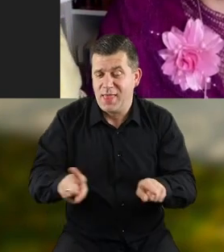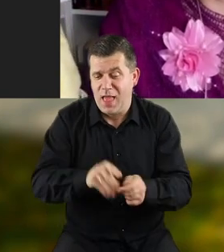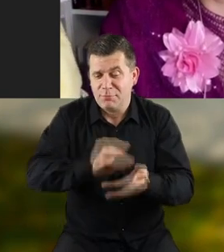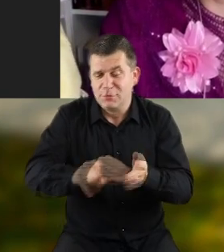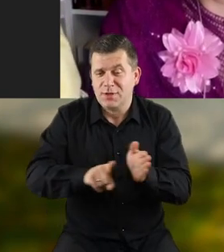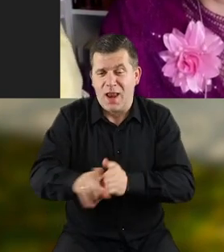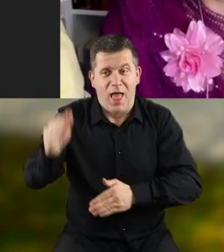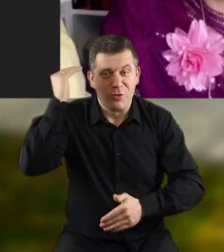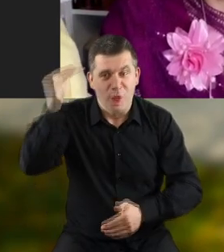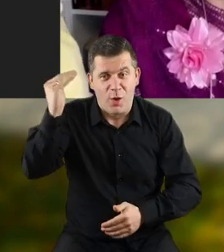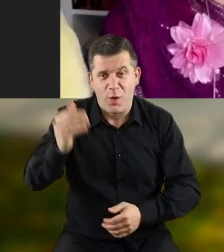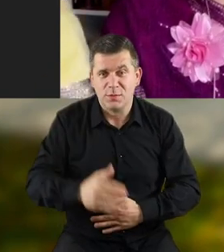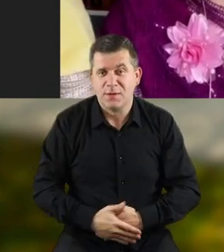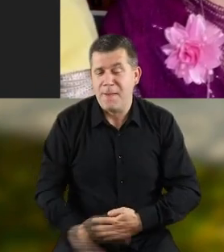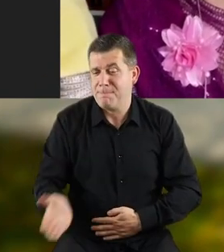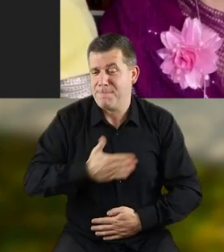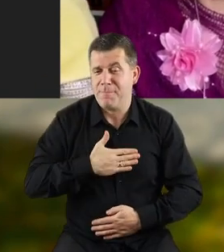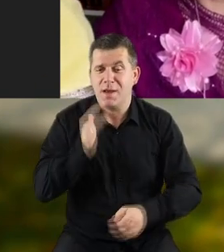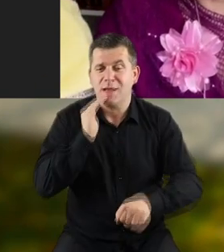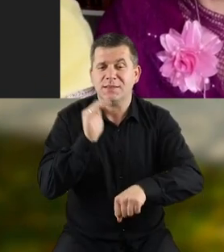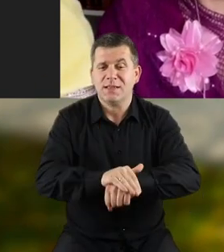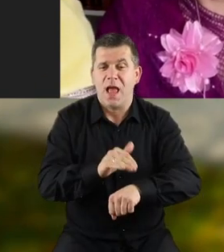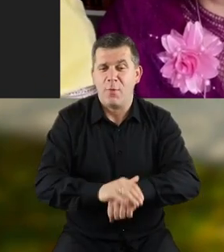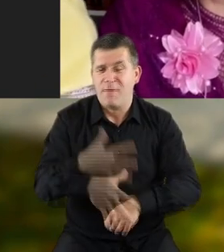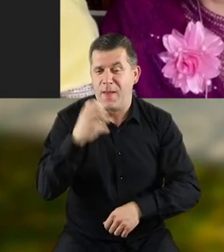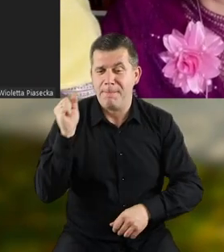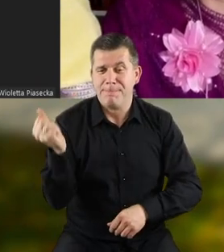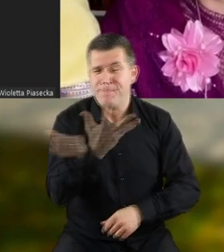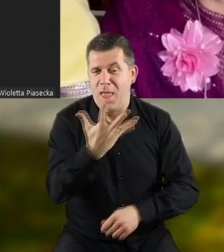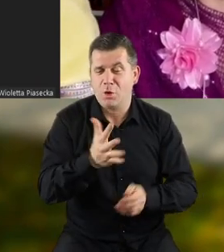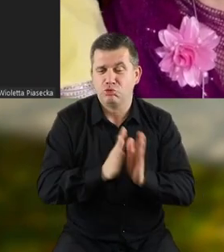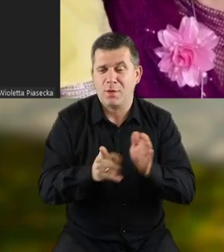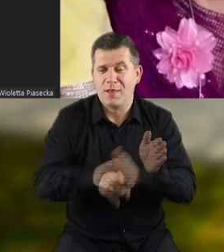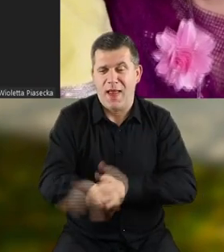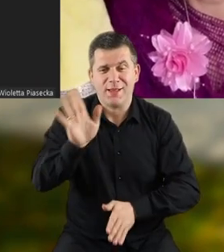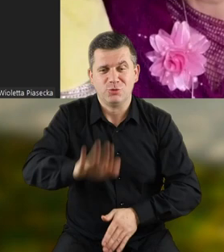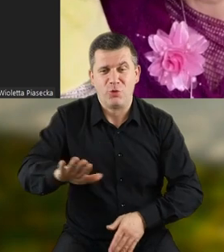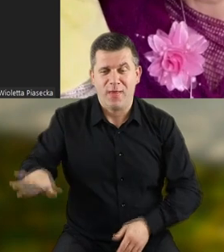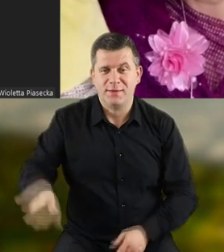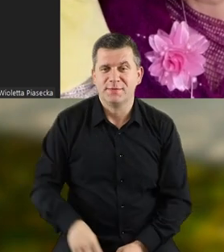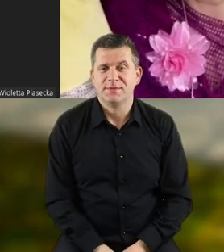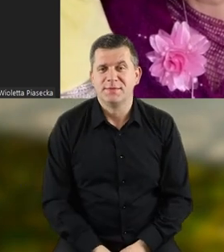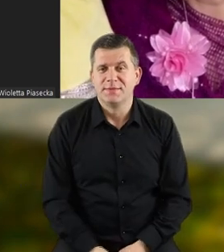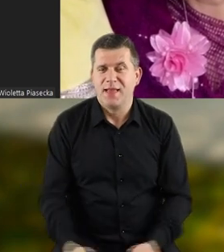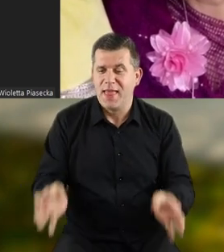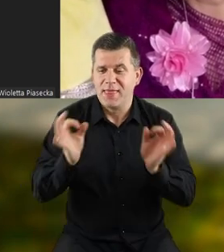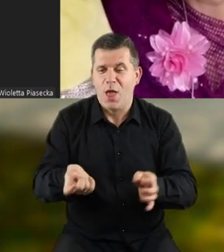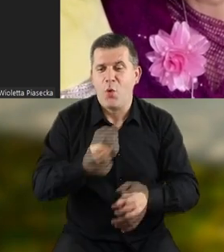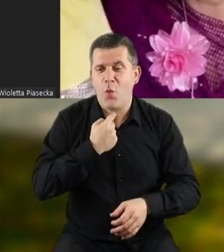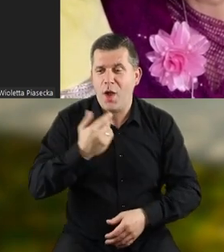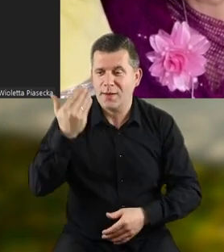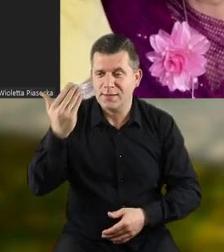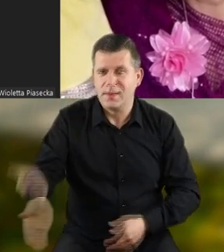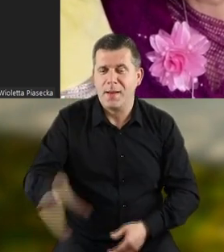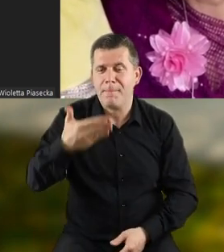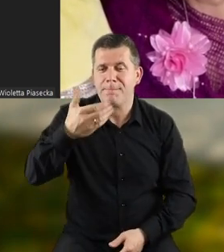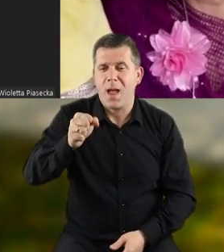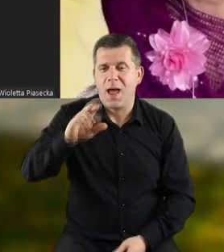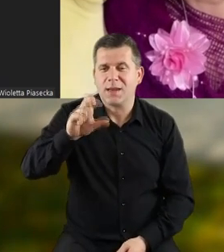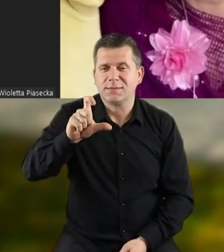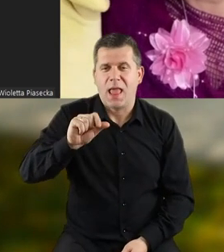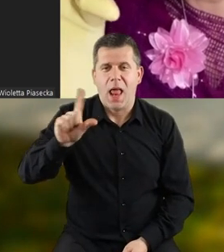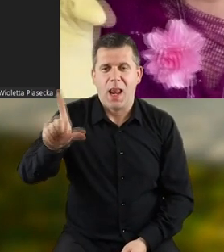Teraz też piszę książkę dla dorosłych, a już mam zamówienia na 5 książek dla dzieci. Teraz oddajmy głos